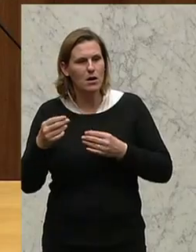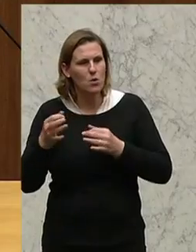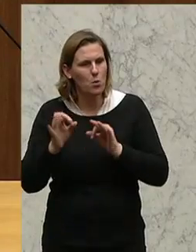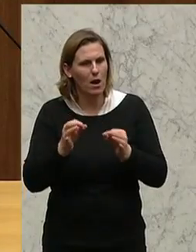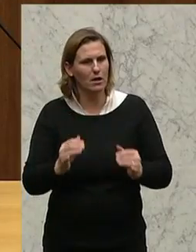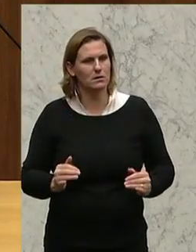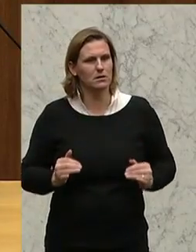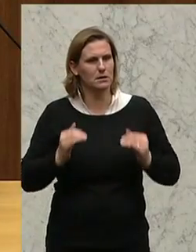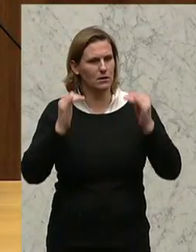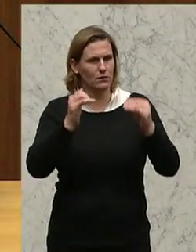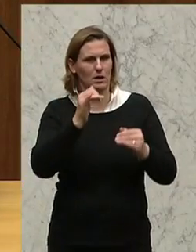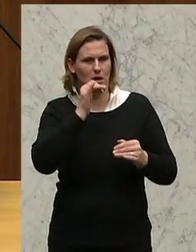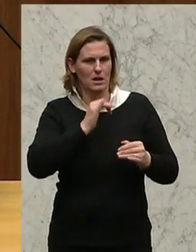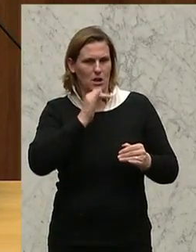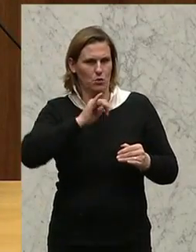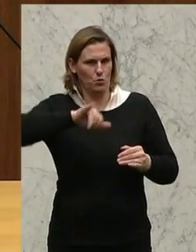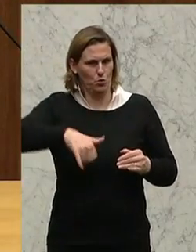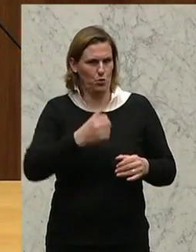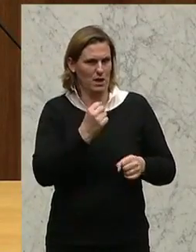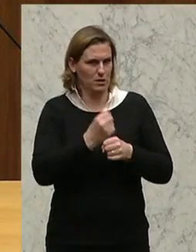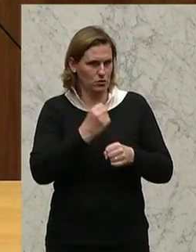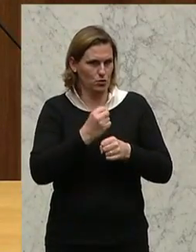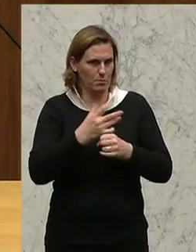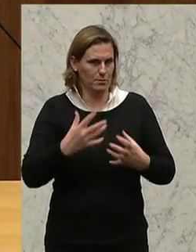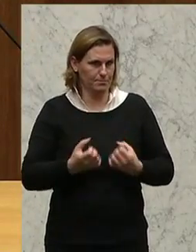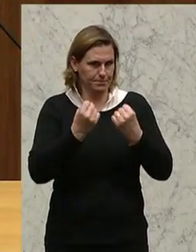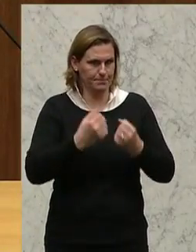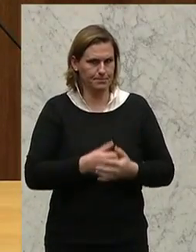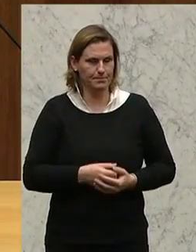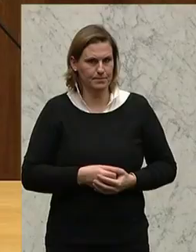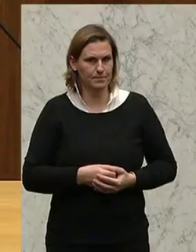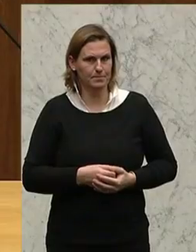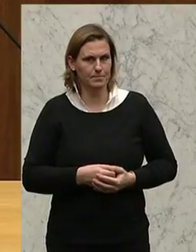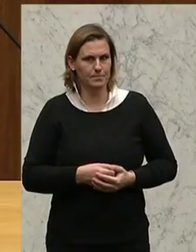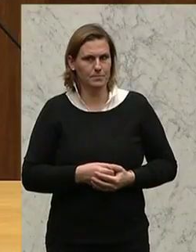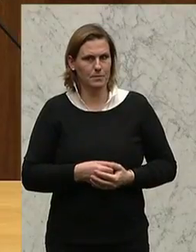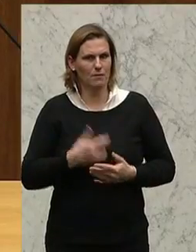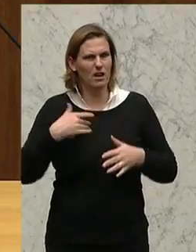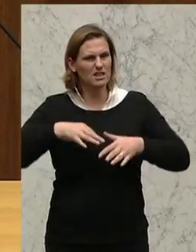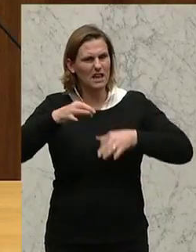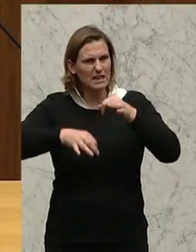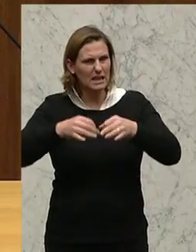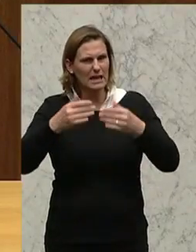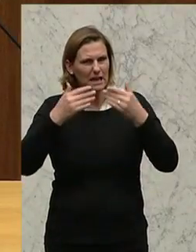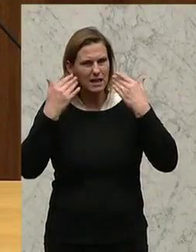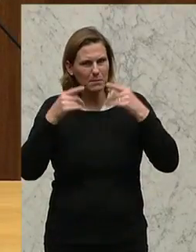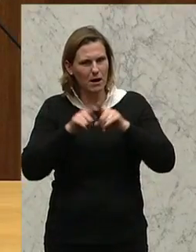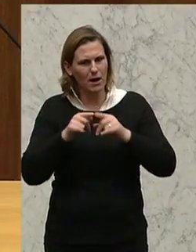hochwertige Greenjobs geschaffen werden. Die Klima und Energiestrategie war ja auch schon im